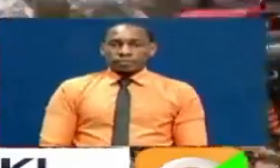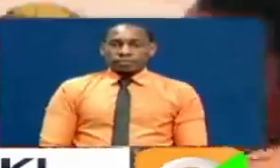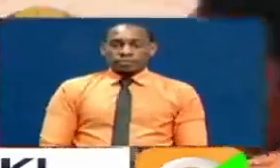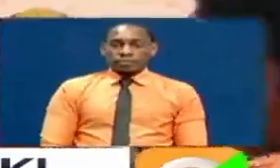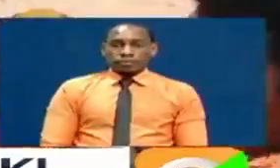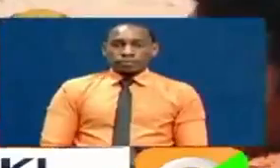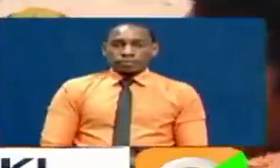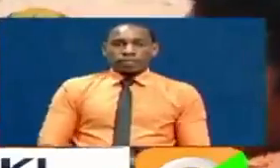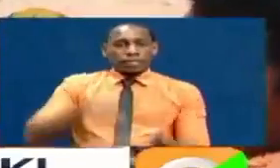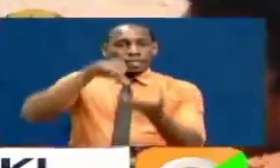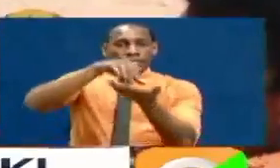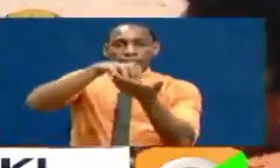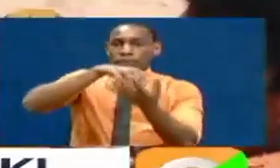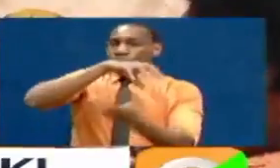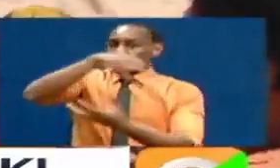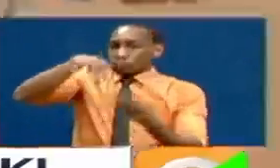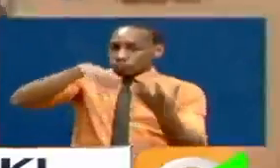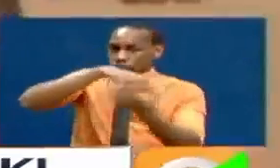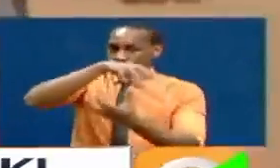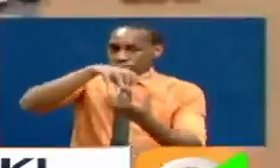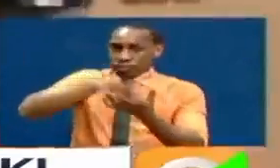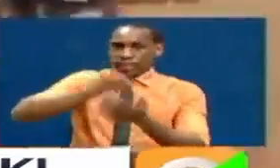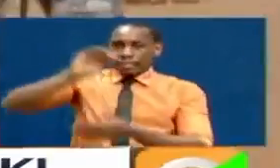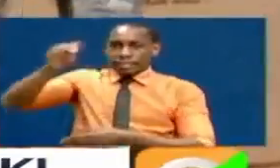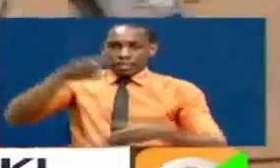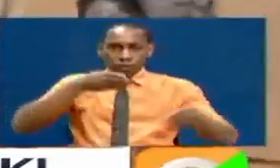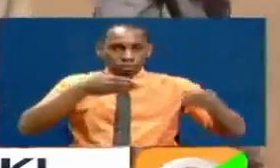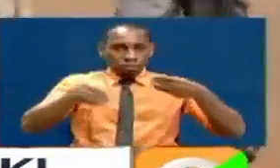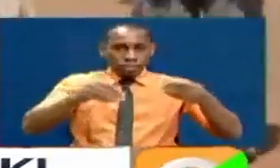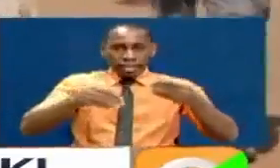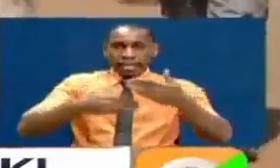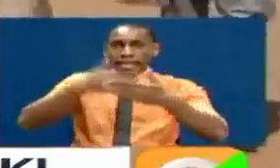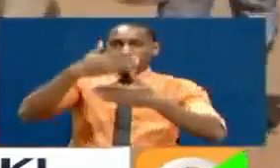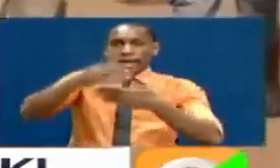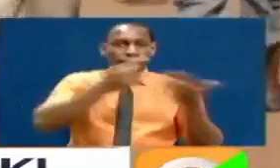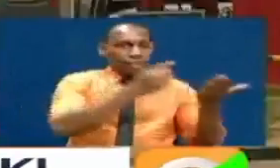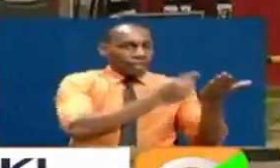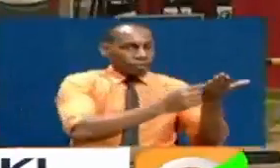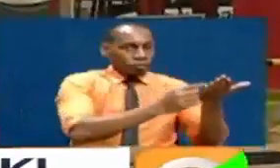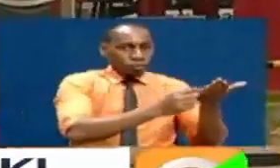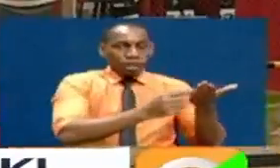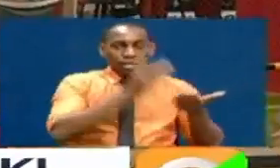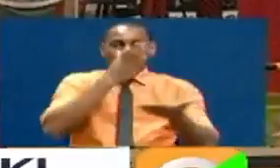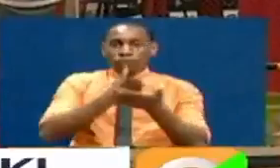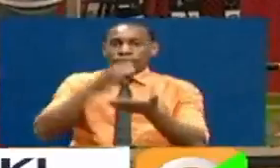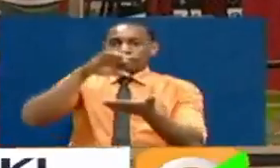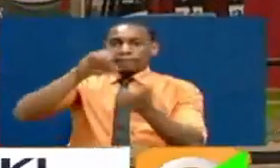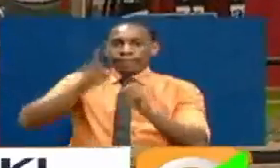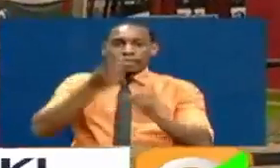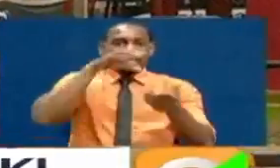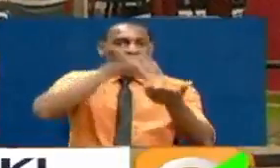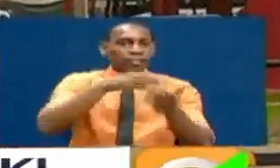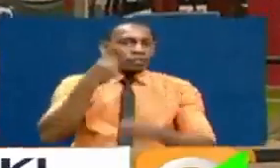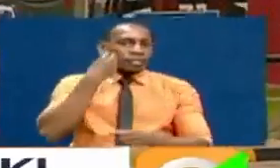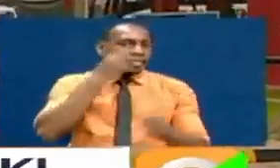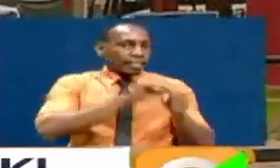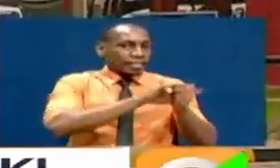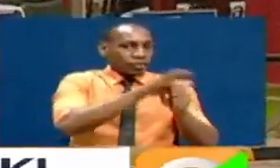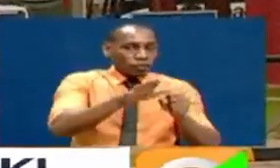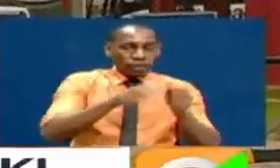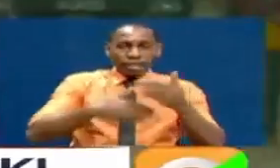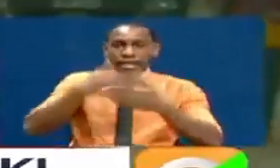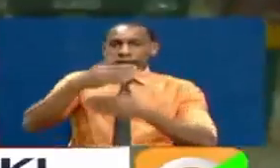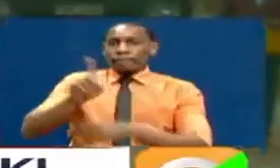hali ya sitafahamu imekumba mjiwa busia hini baada ya uganda kuthibitisha kisa cha kwanza cha ugonjwa wa korona